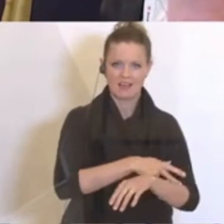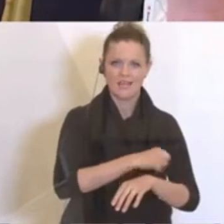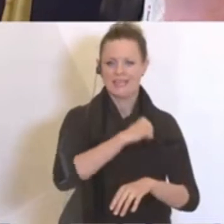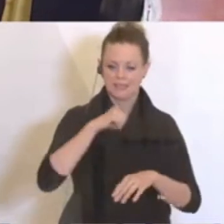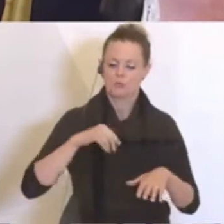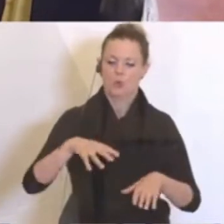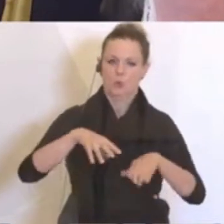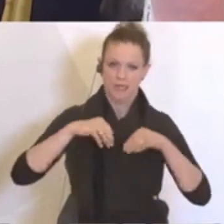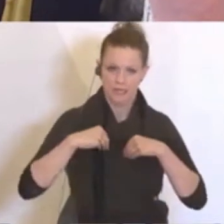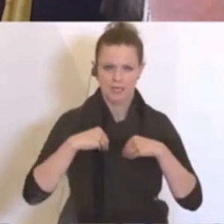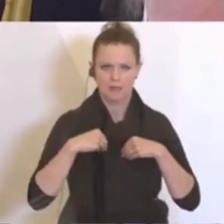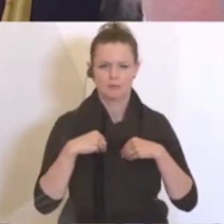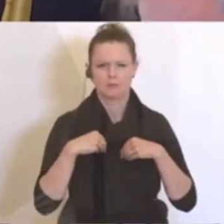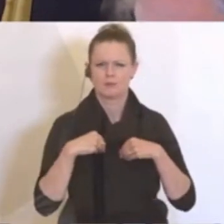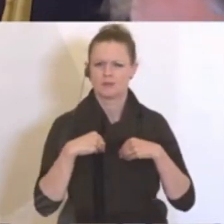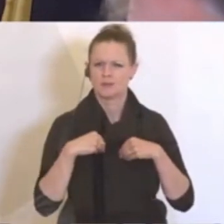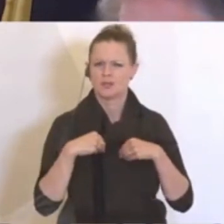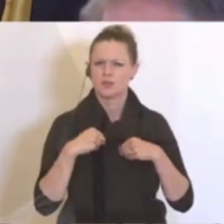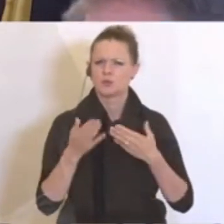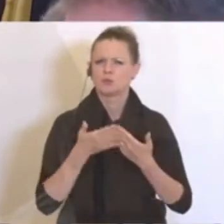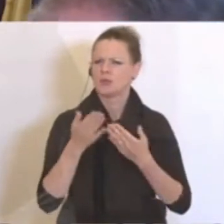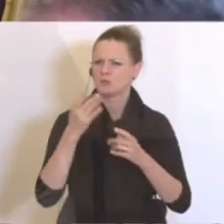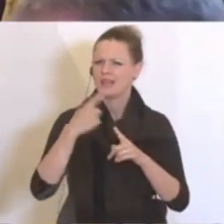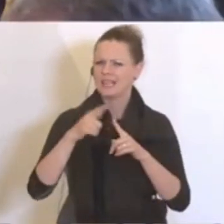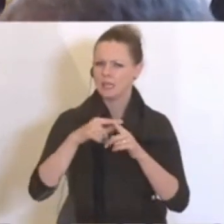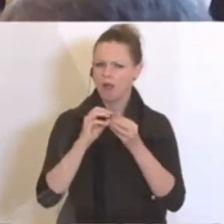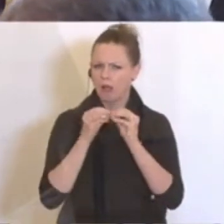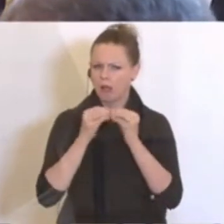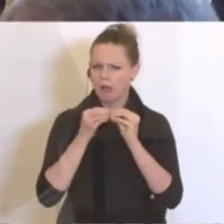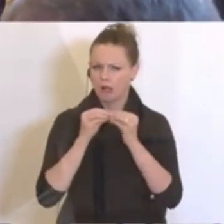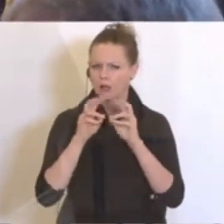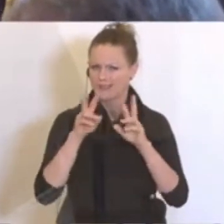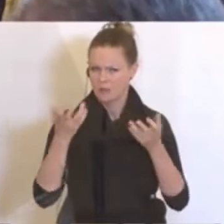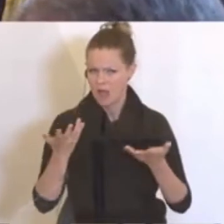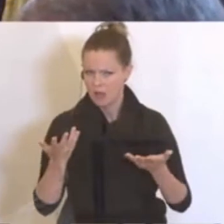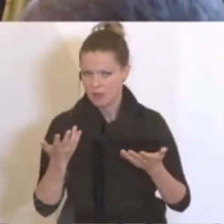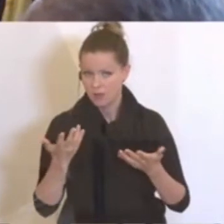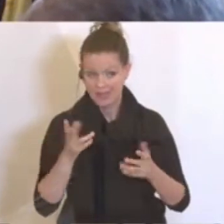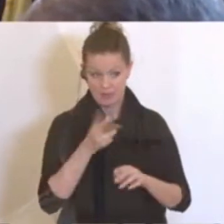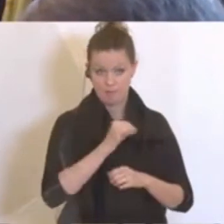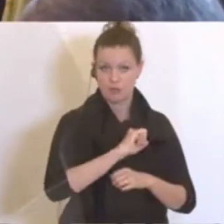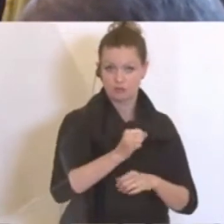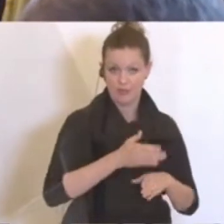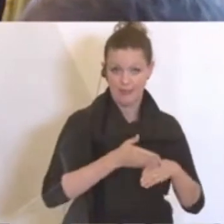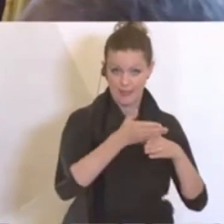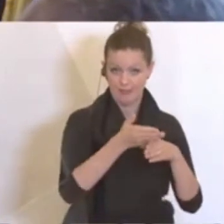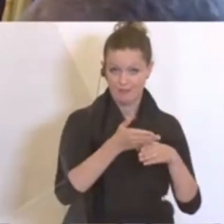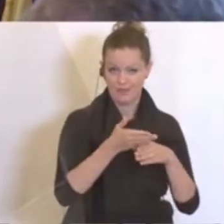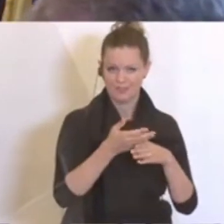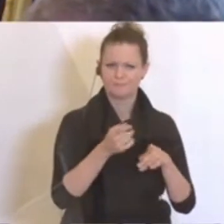Hand nimmt und nicht, wie man gesehen hat bei Krediten, wo es Probleme gibt, dann schneller helfen kann? Ist das auch ein